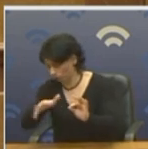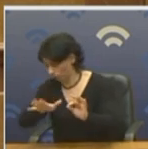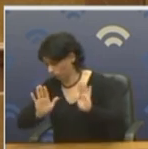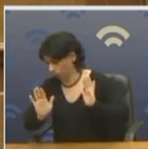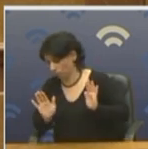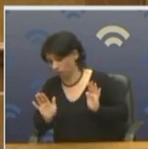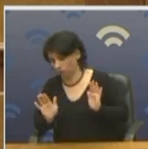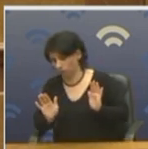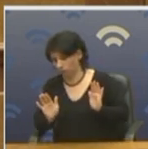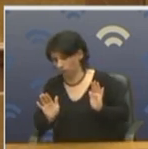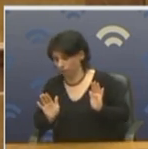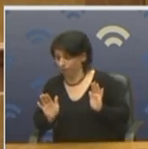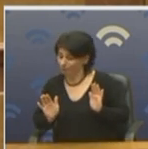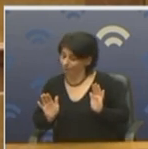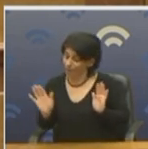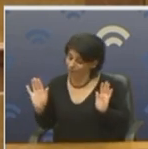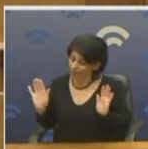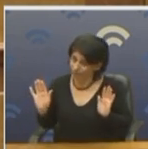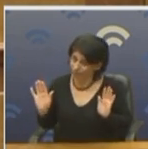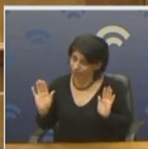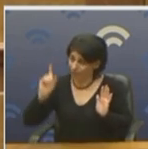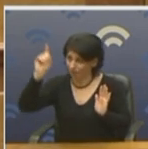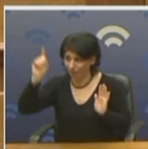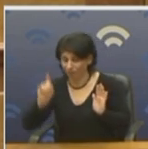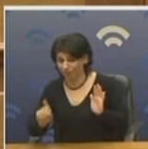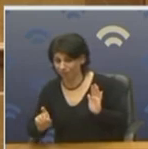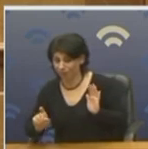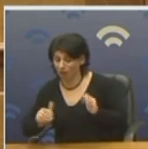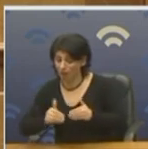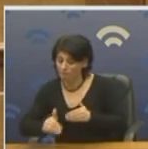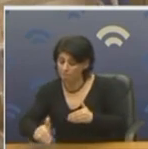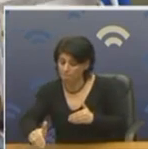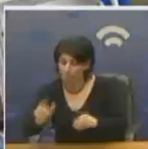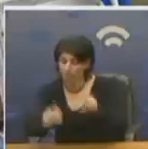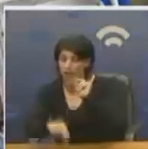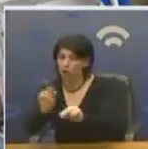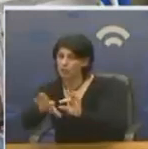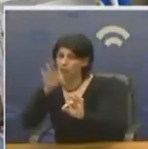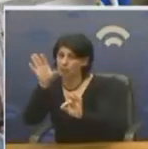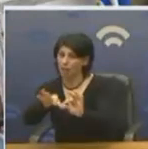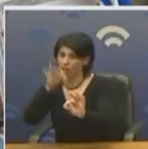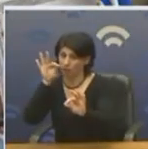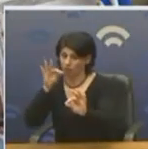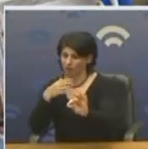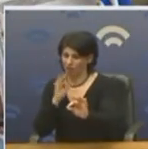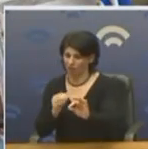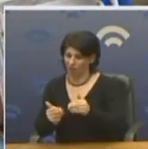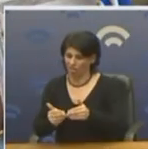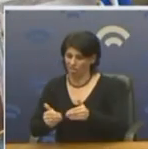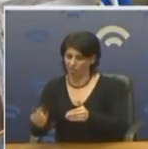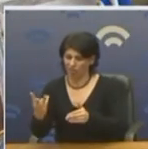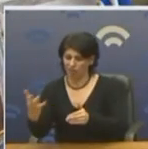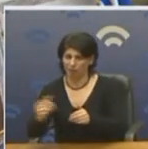Κάτα μικροκαλάτι, κύριε Τσίπρα. Εκτός αν πάμε σε εκλογές, λέω, γιατί τα μεταφέρουμε τρις τέσσερις μήνες μετά,